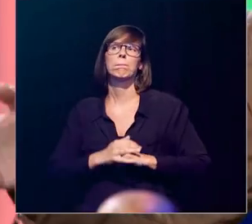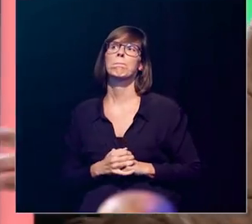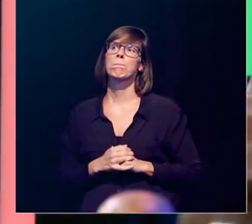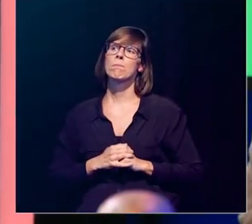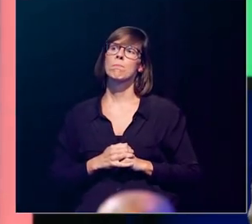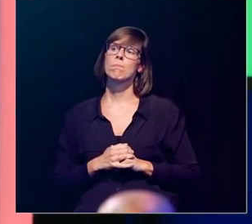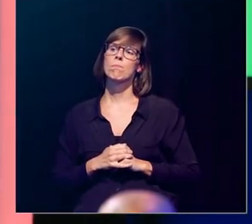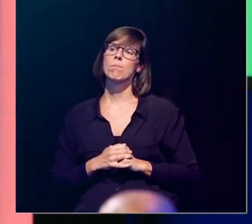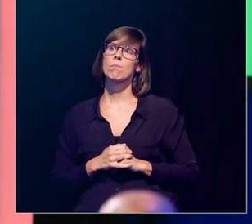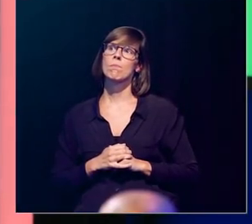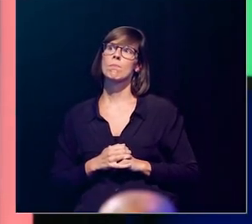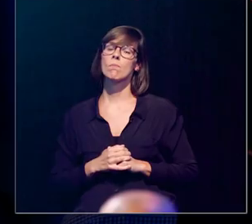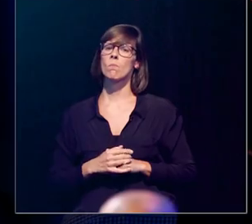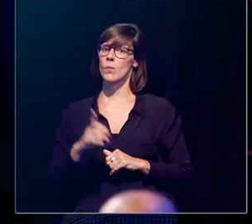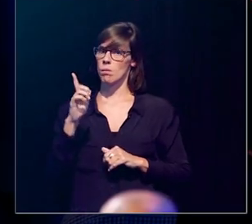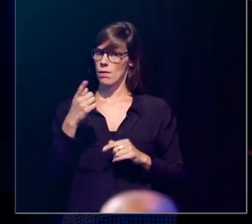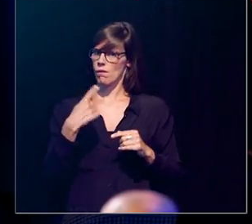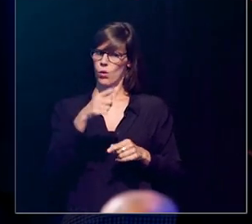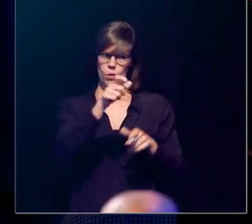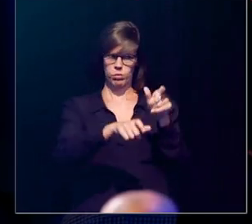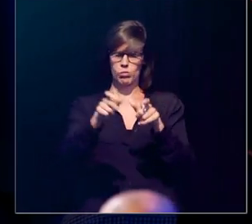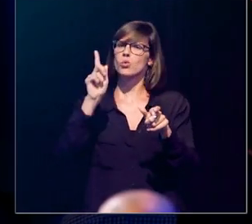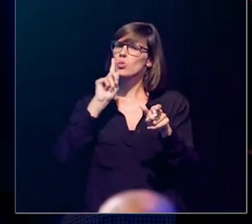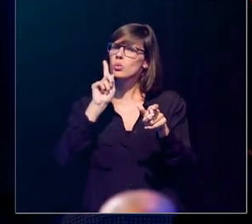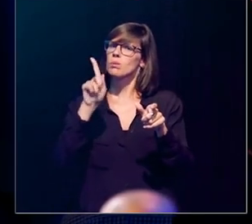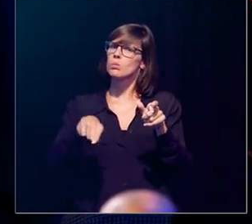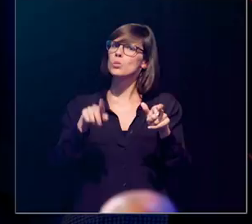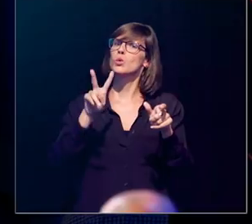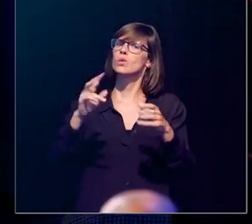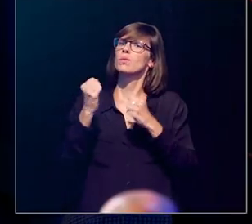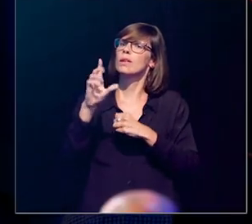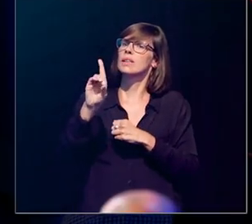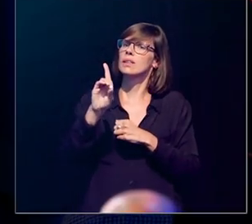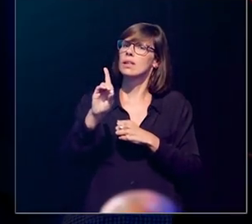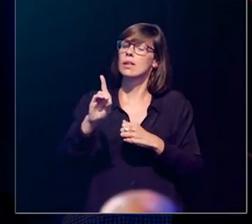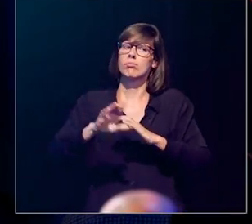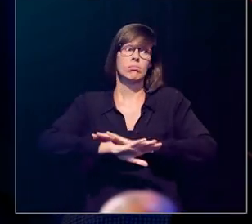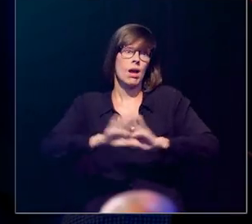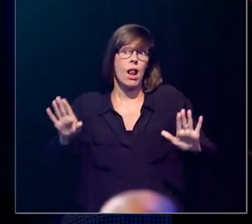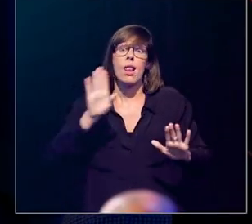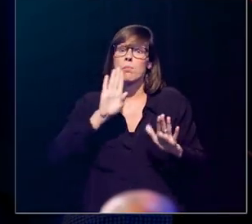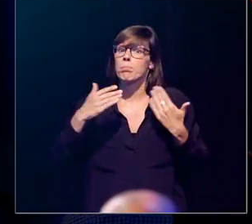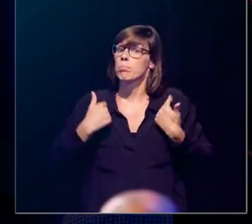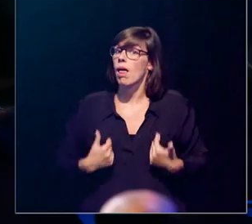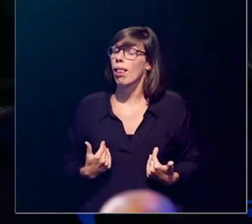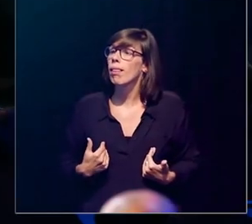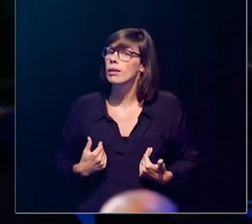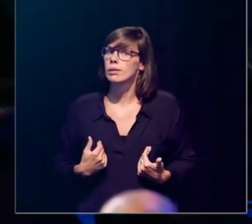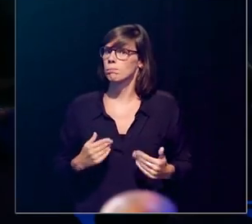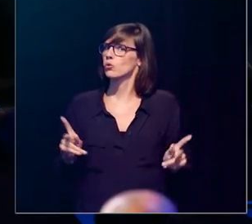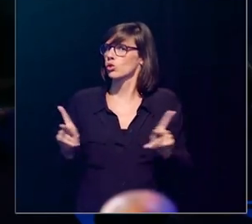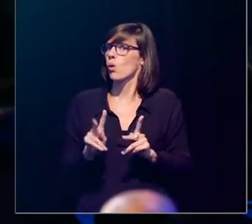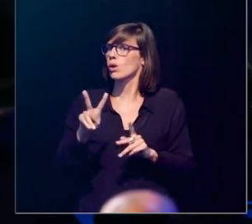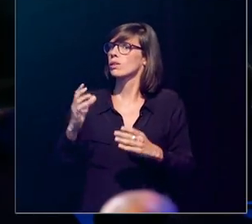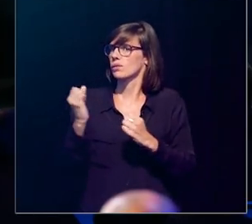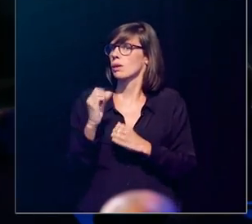zit waar je zou moeten zitten. Nu, aan wie raadt men aan om vitamine D in te nemen? Wel, alle